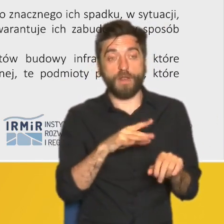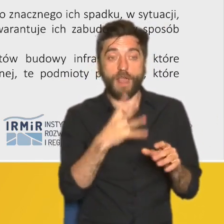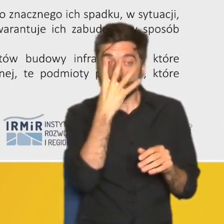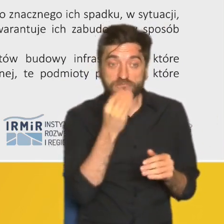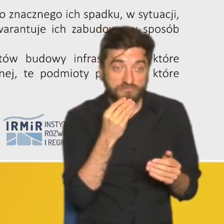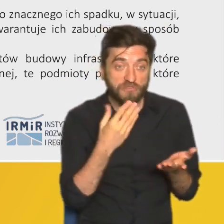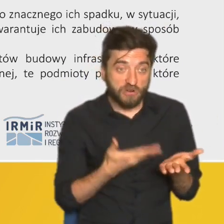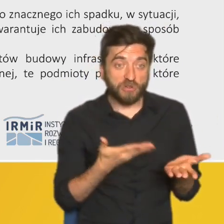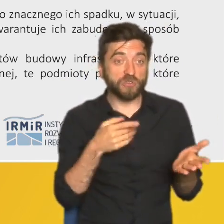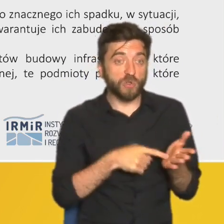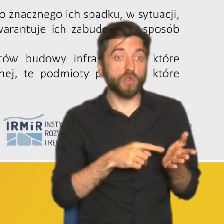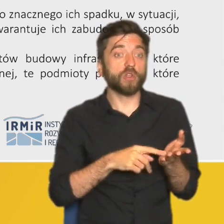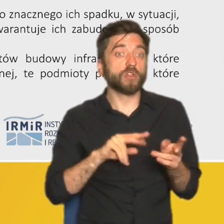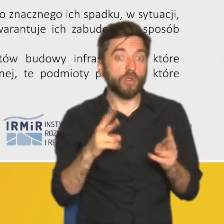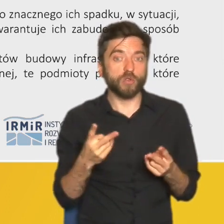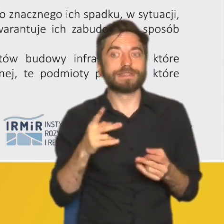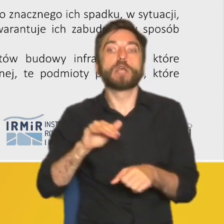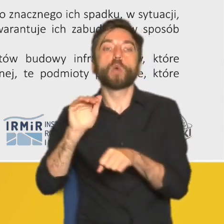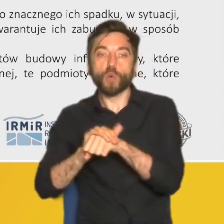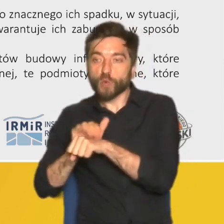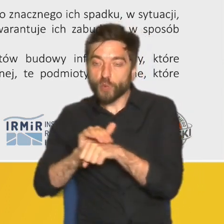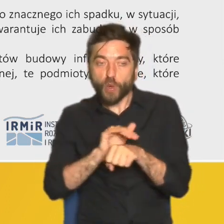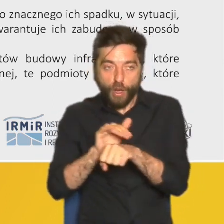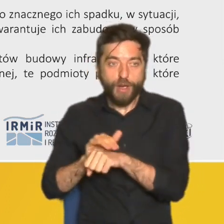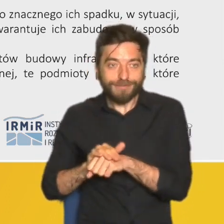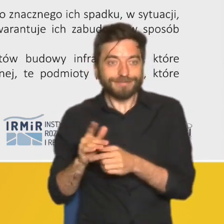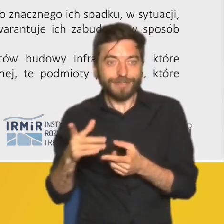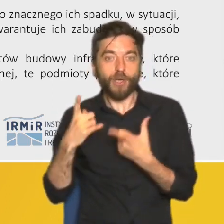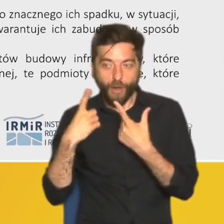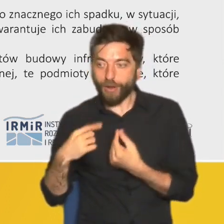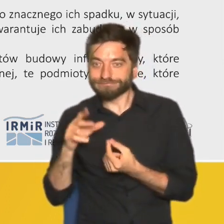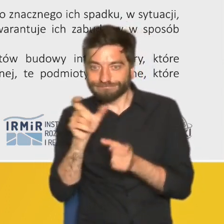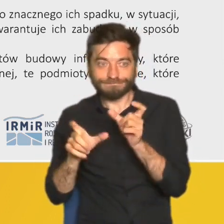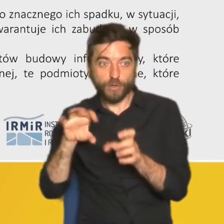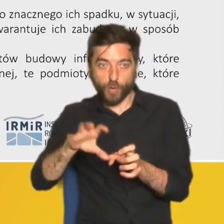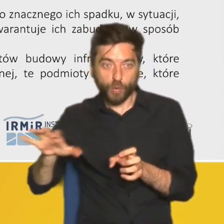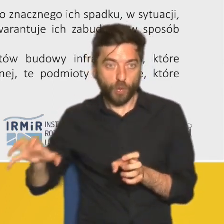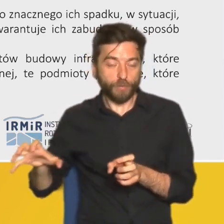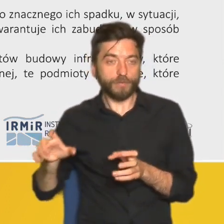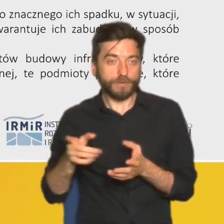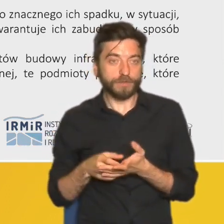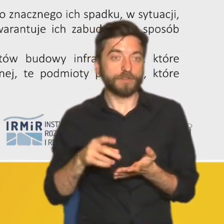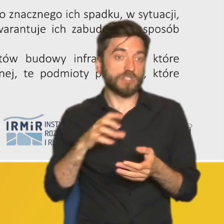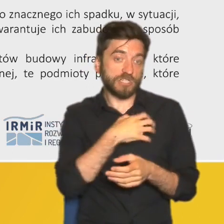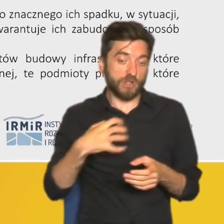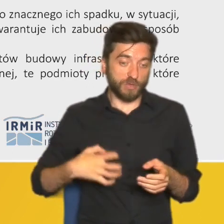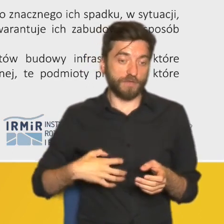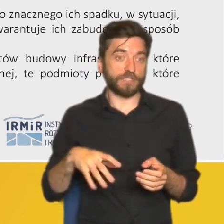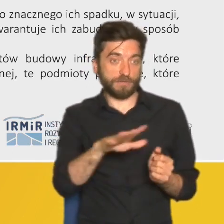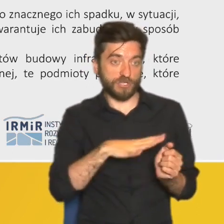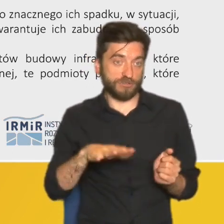przestrzenna z pewnego uzgodnienia interesariuszy odnośnie do sposobu zagospodarowania